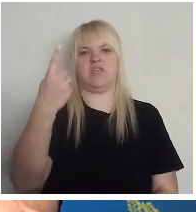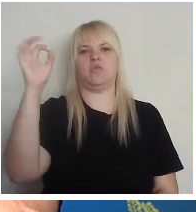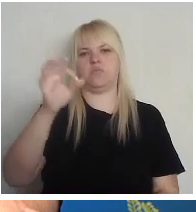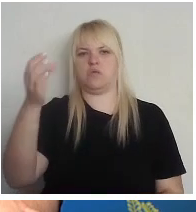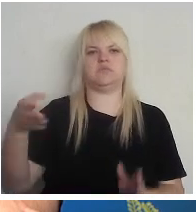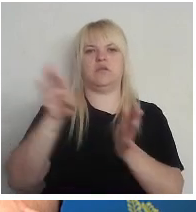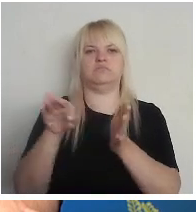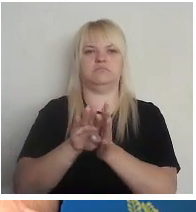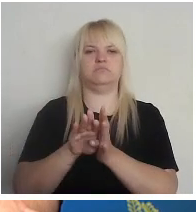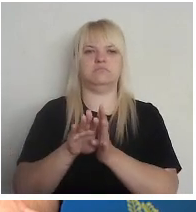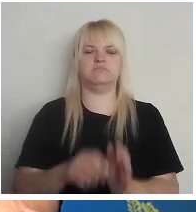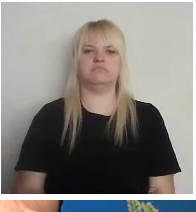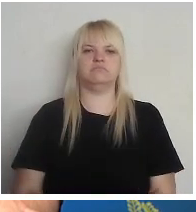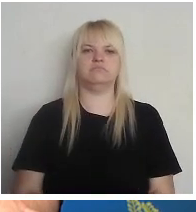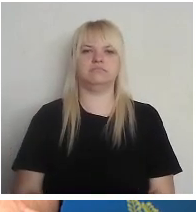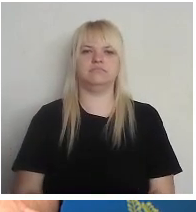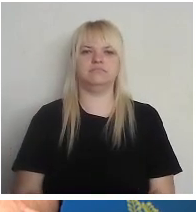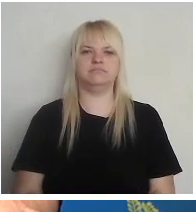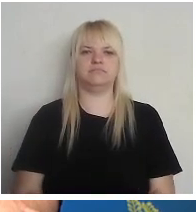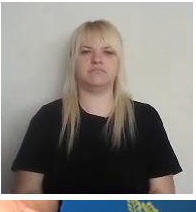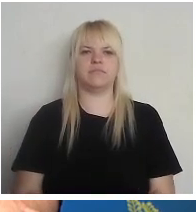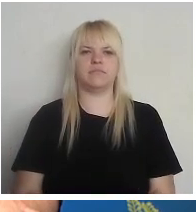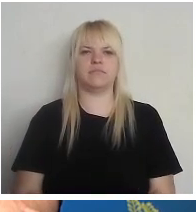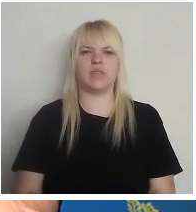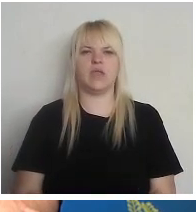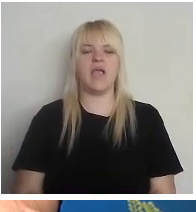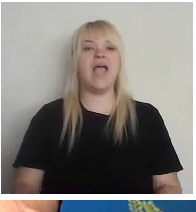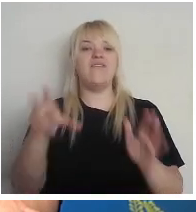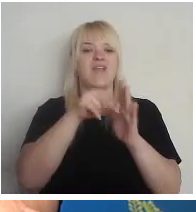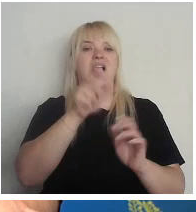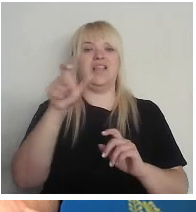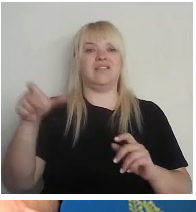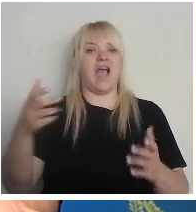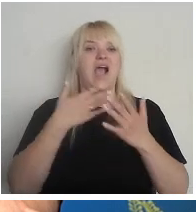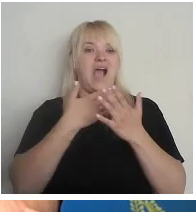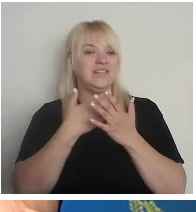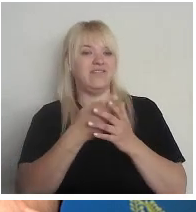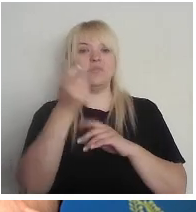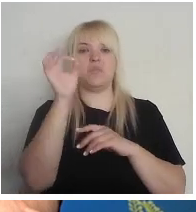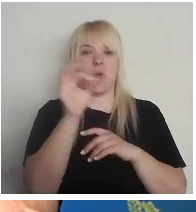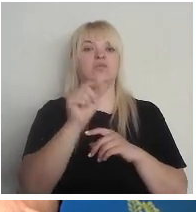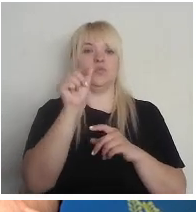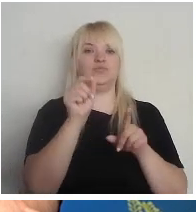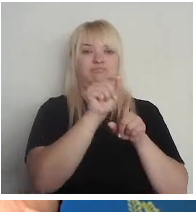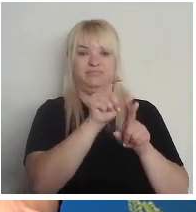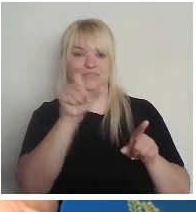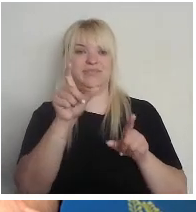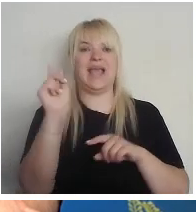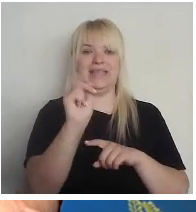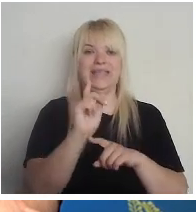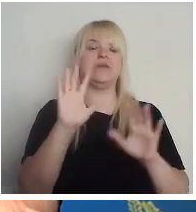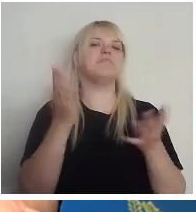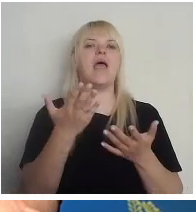no nobalsojušiem cilvēkiem. Vēlētāja aktivitātes procent ir nedaudz pieaudzis, tomēr